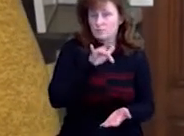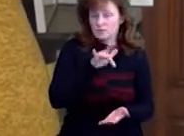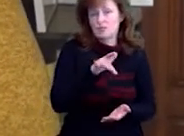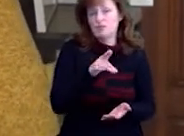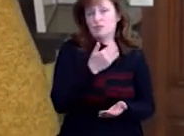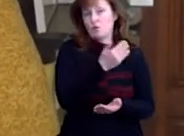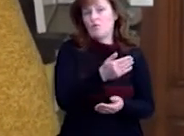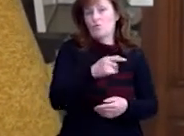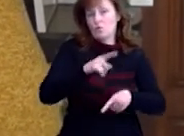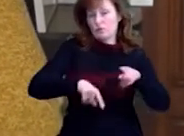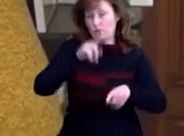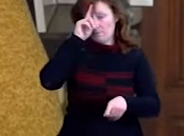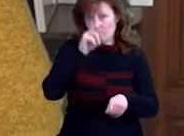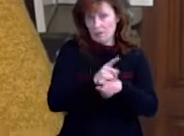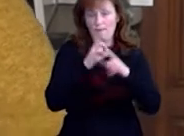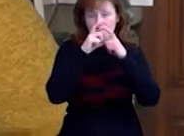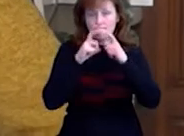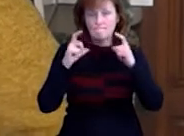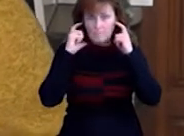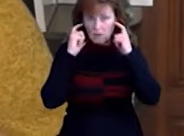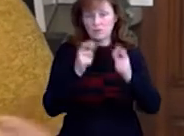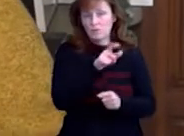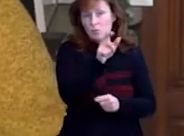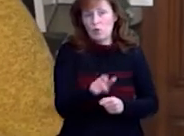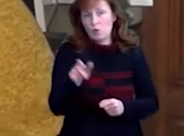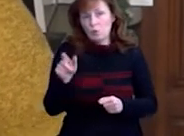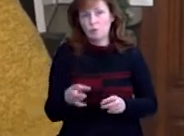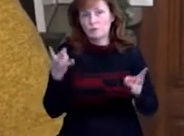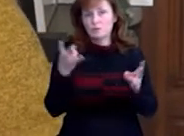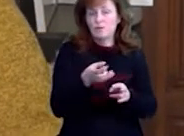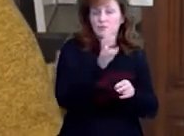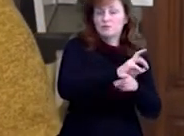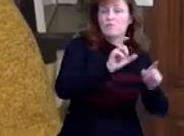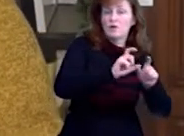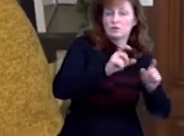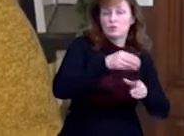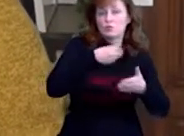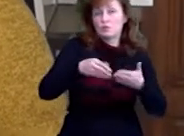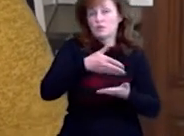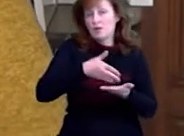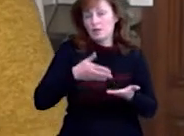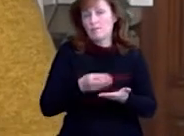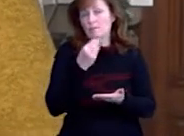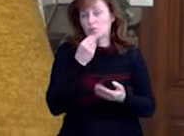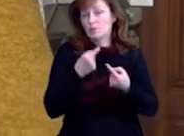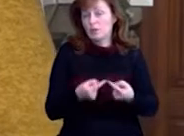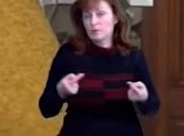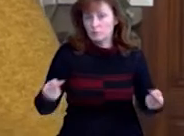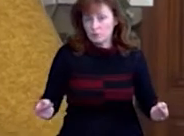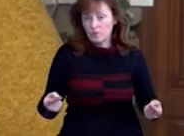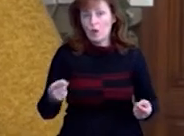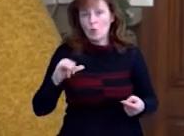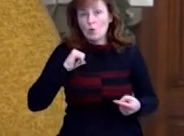його рідний брат у масці. Бо людям вже треба зайти в магазин, купити хліб і продукти харчування. Але